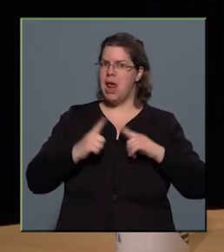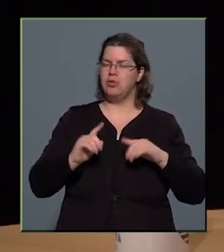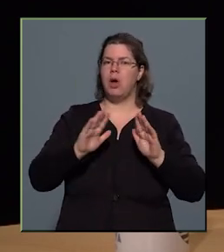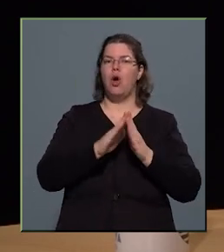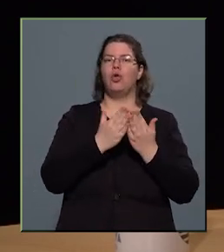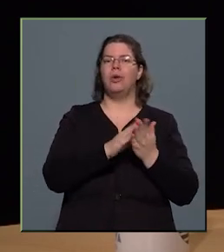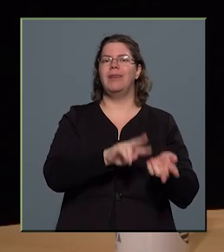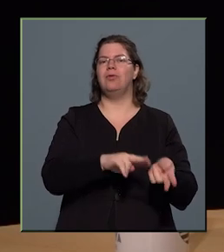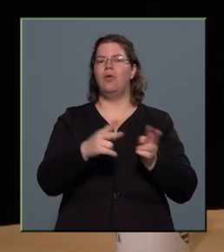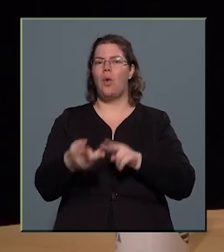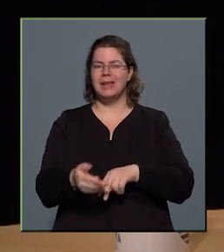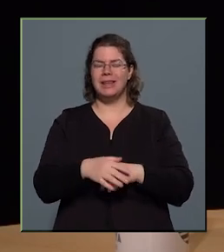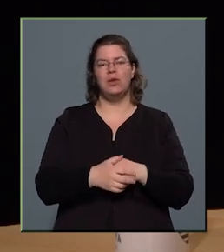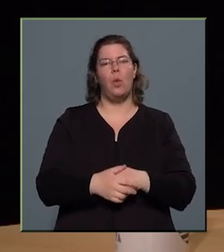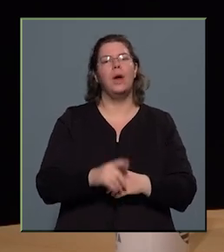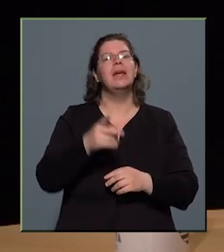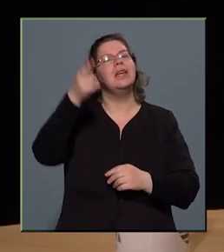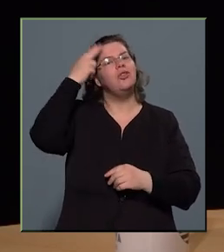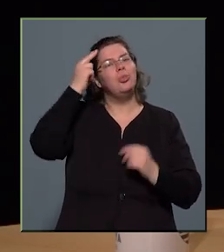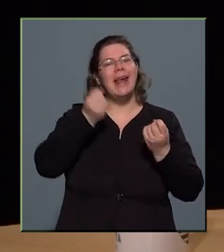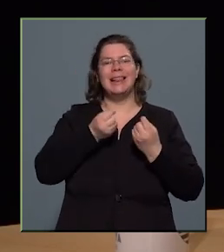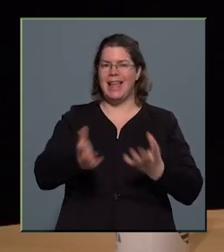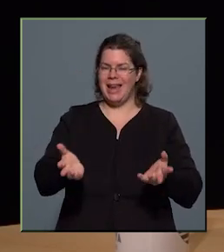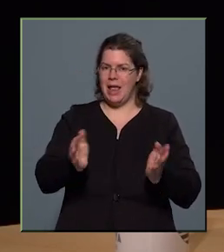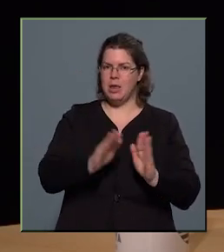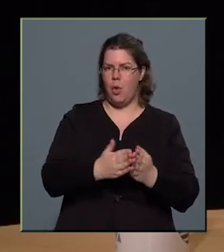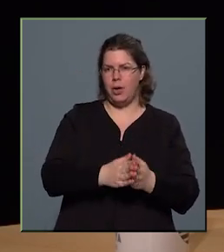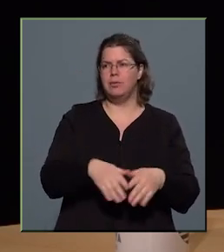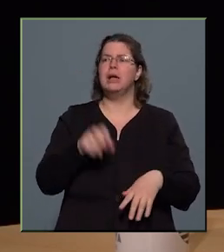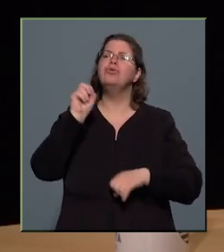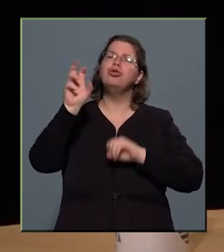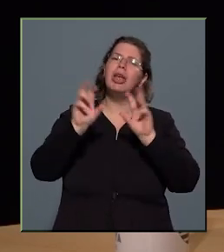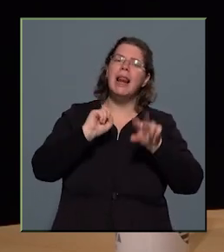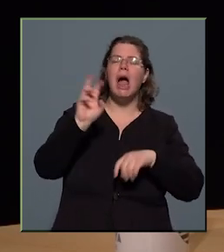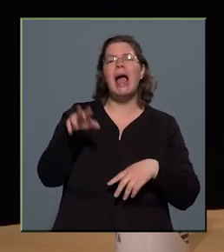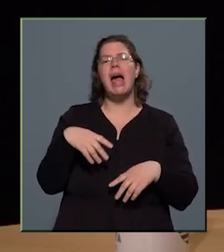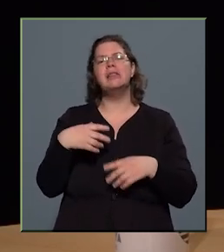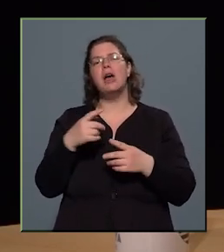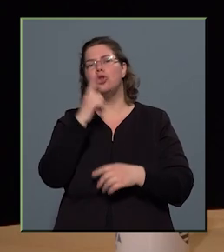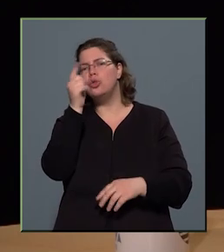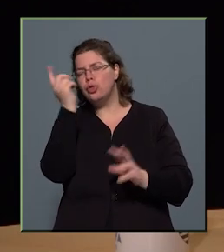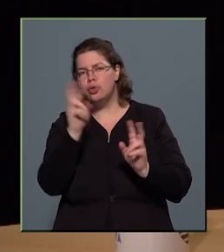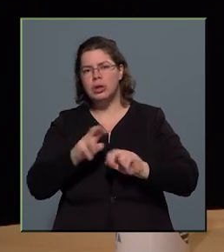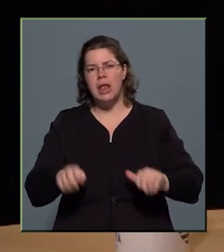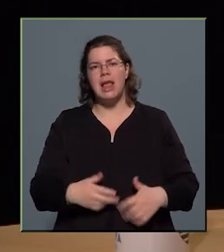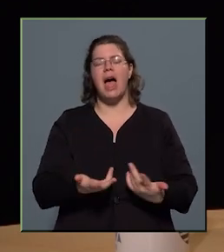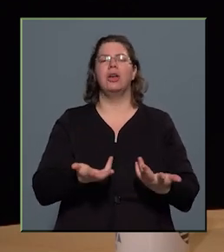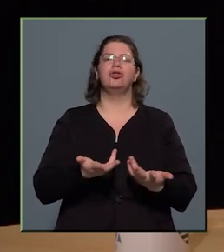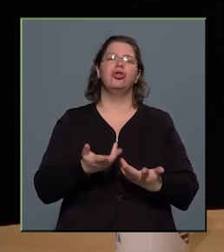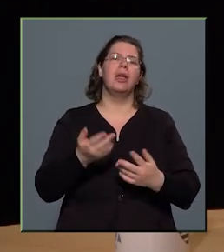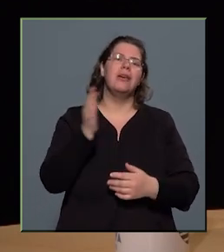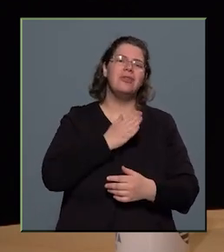fordítok, ismeretterjesztő könyveket, hát csillagászat, űrkutatás, fizika,